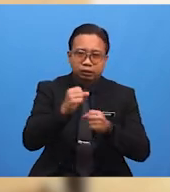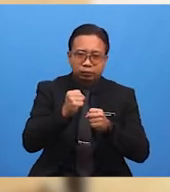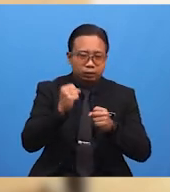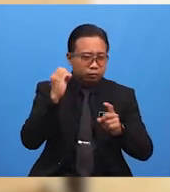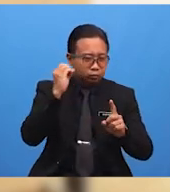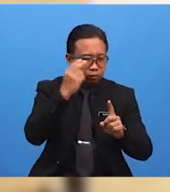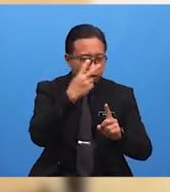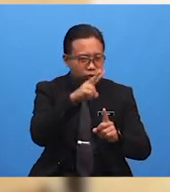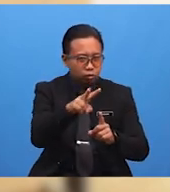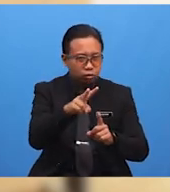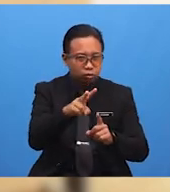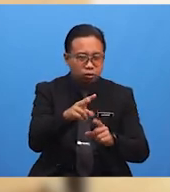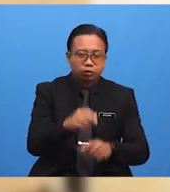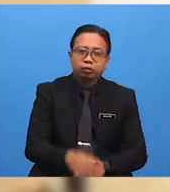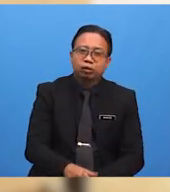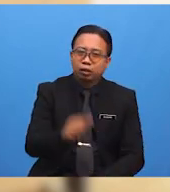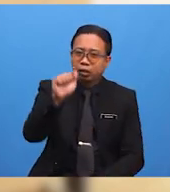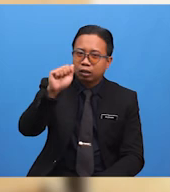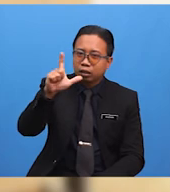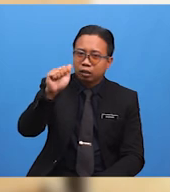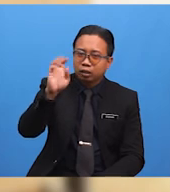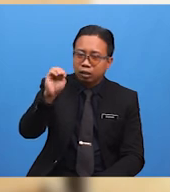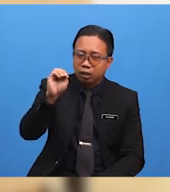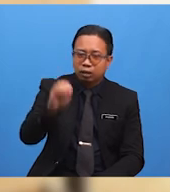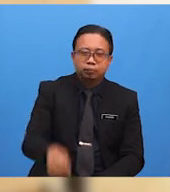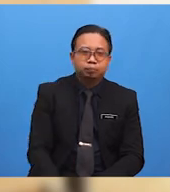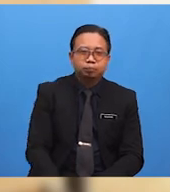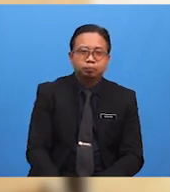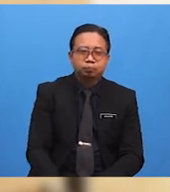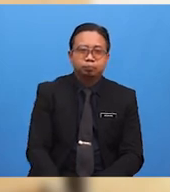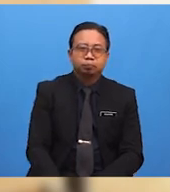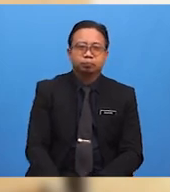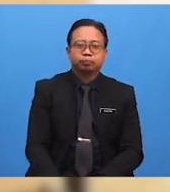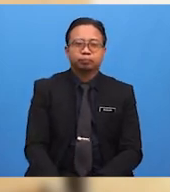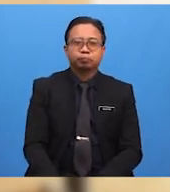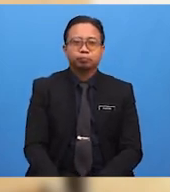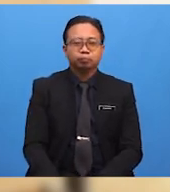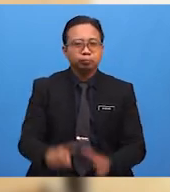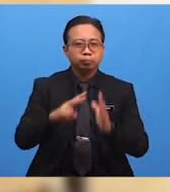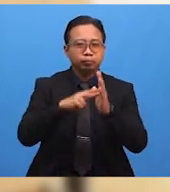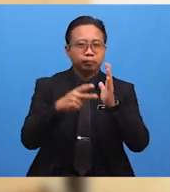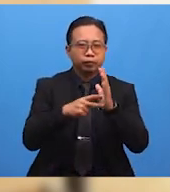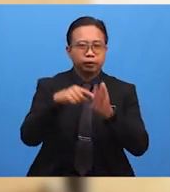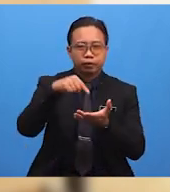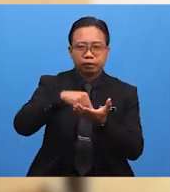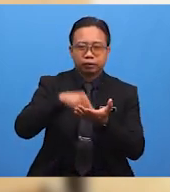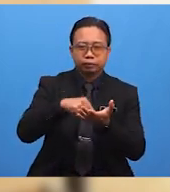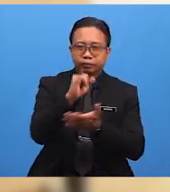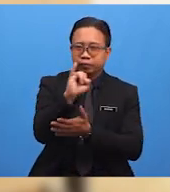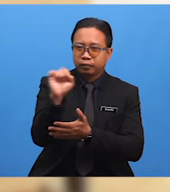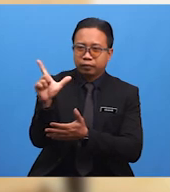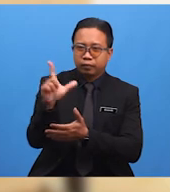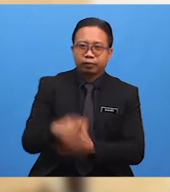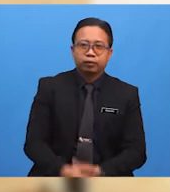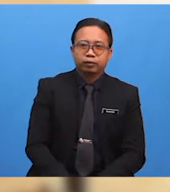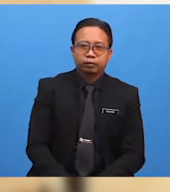ciptaan Allah dan mengagungkan kebesarannya Maksudnya di sini ialah